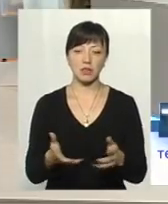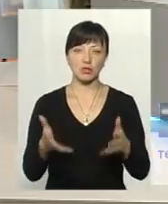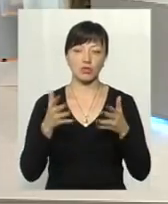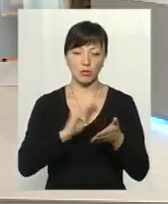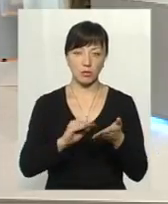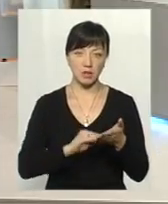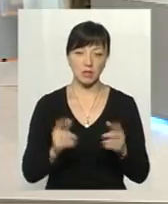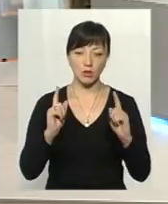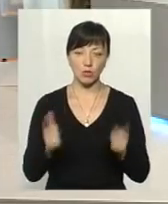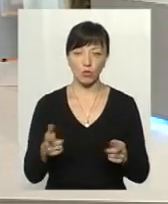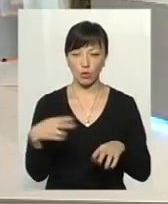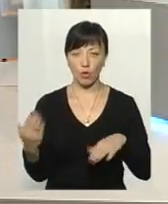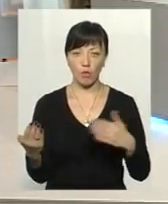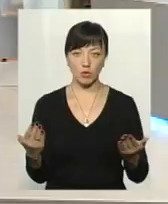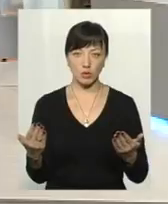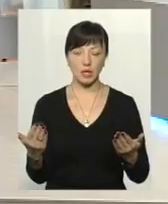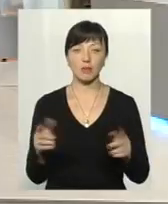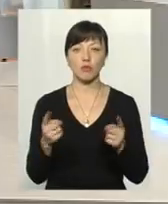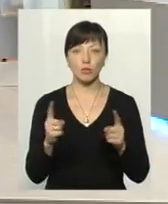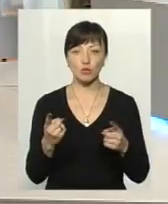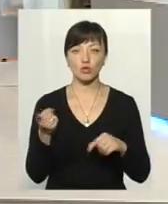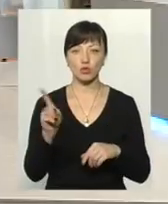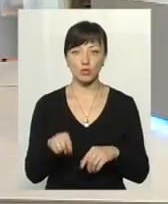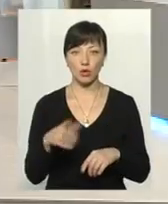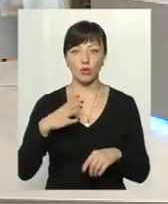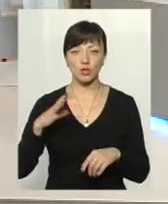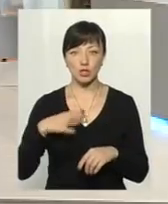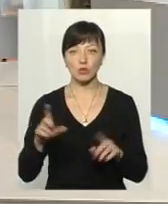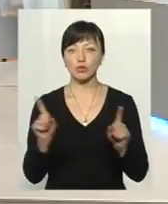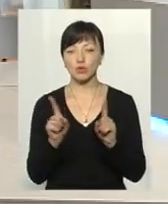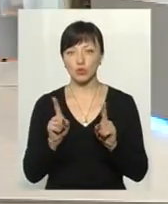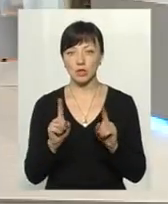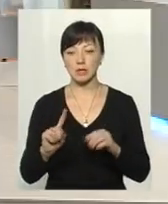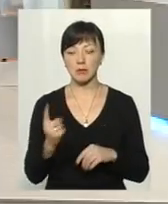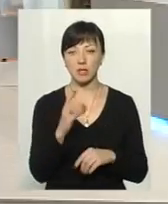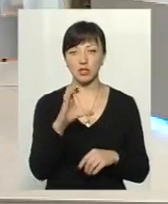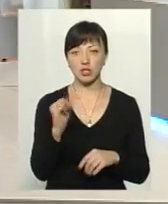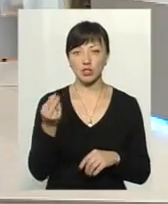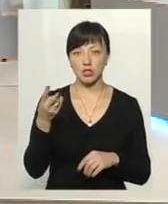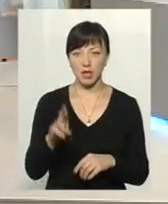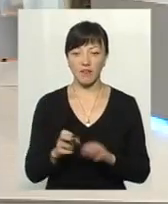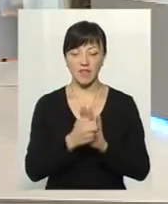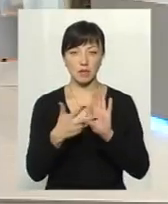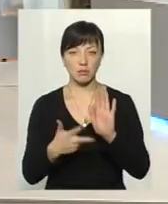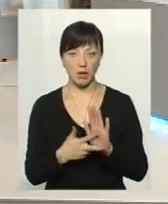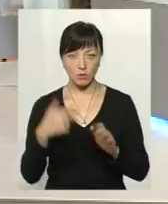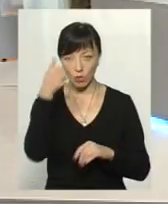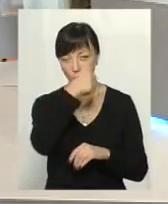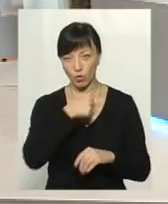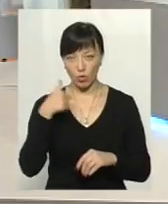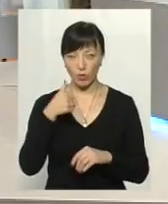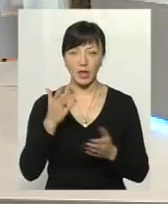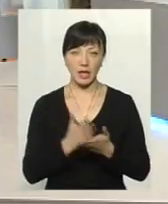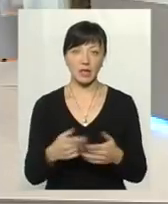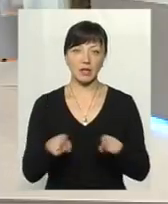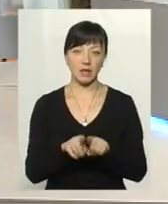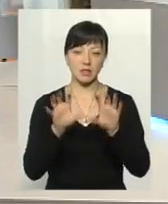прописано за згодою обов сторін, тому що очікується, що з 1 січня 2018 року, принаймні,